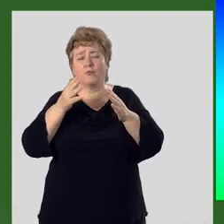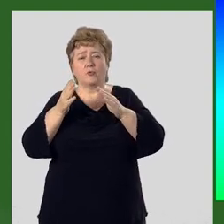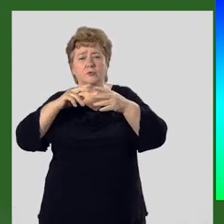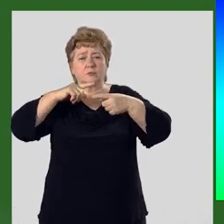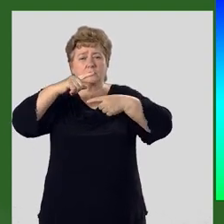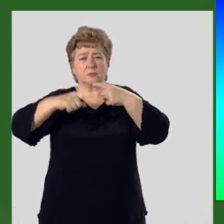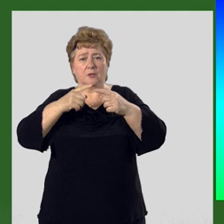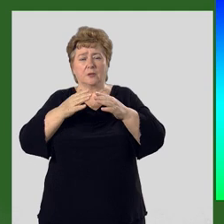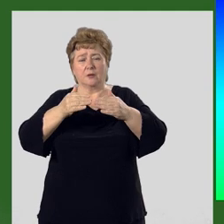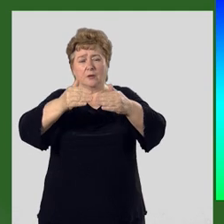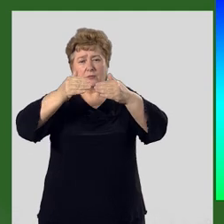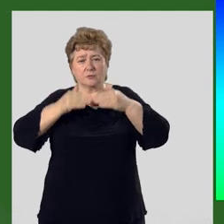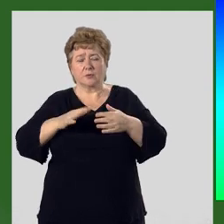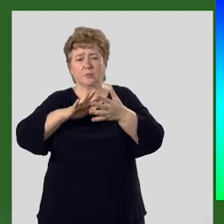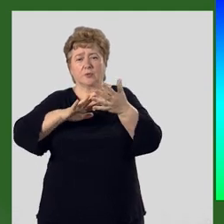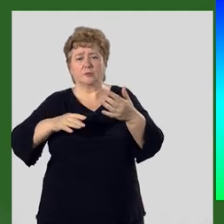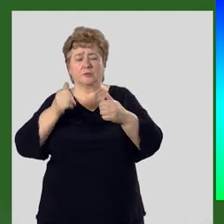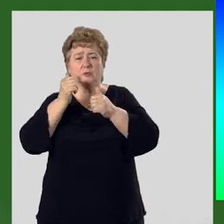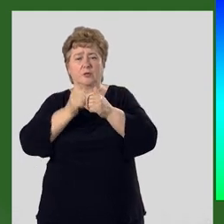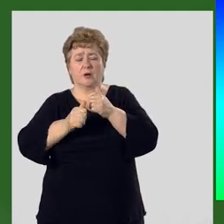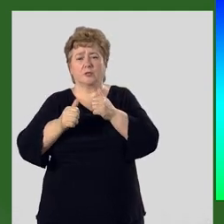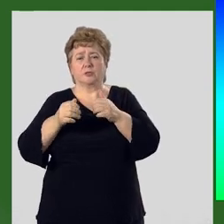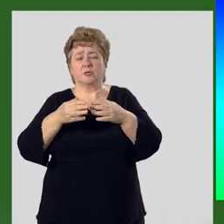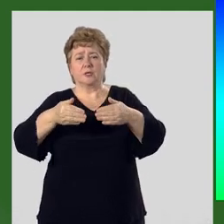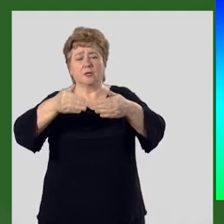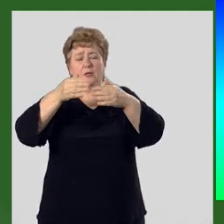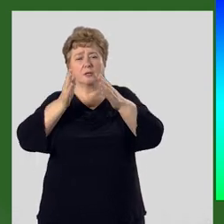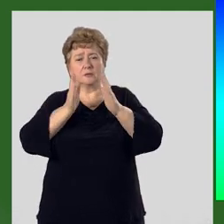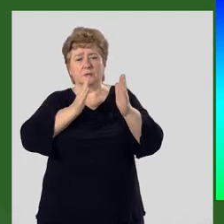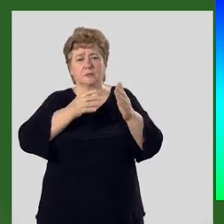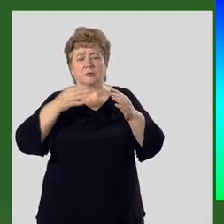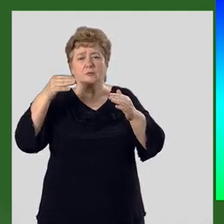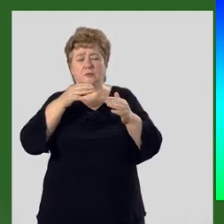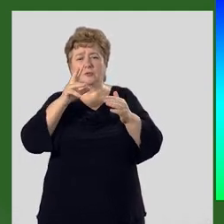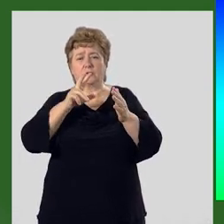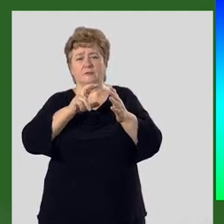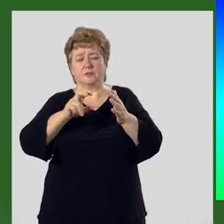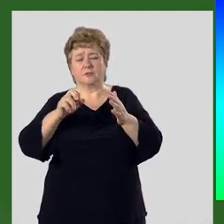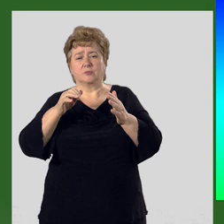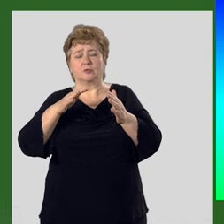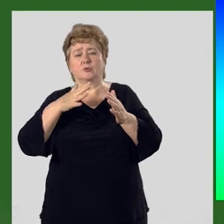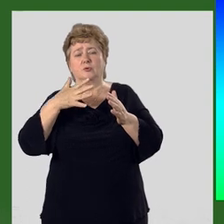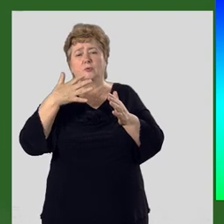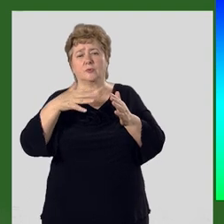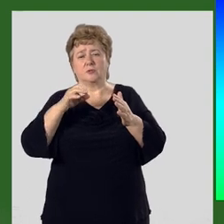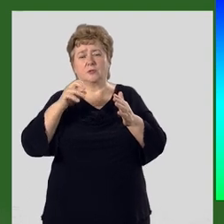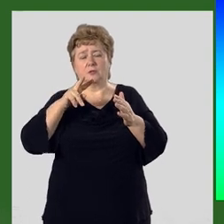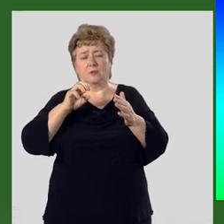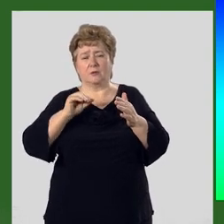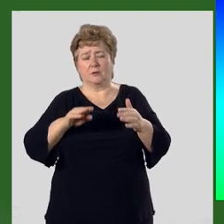отступления. И продолжительность каждой стадии составляет 1850 лет.